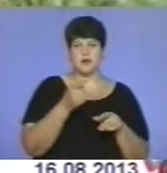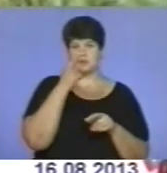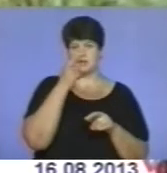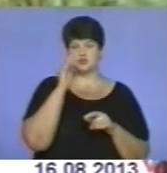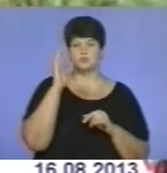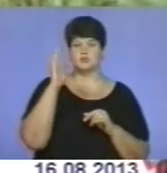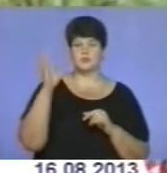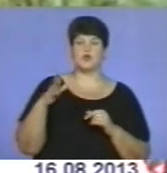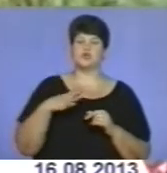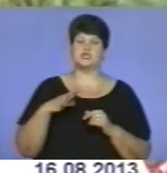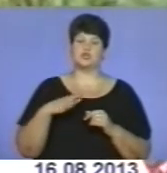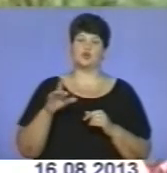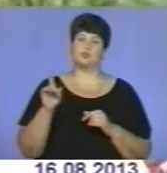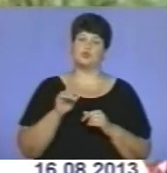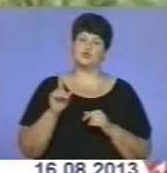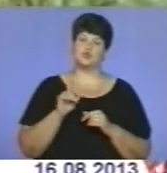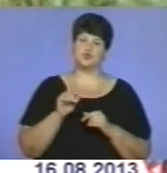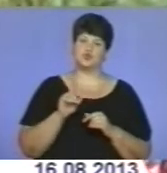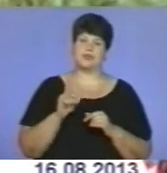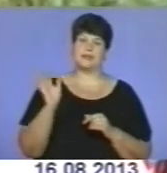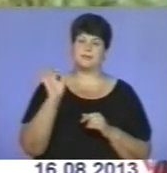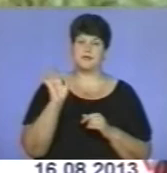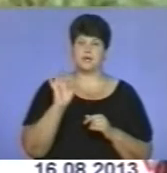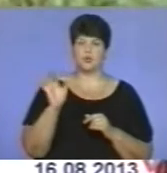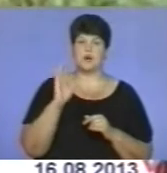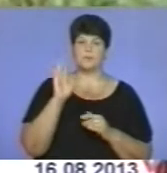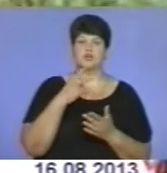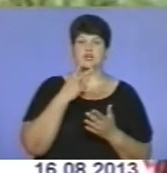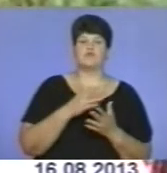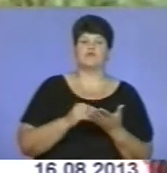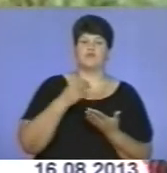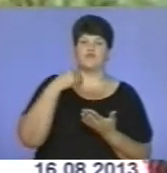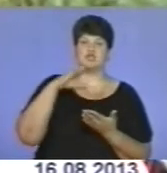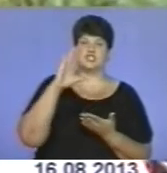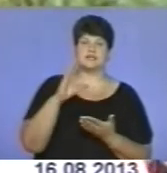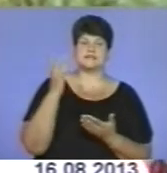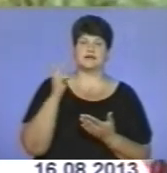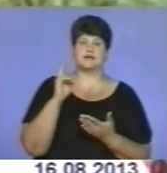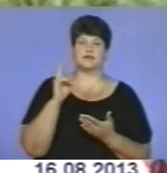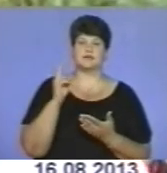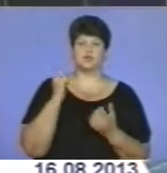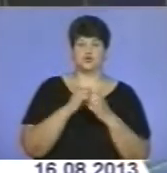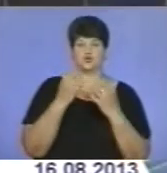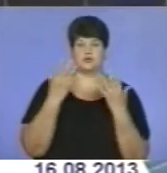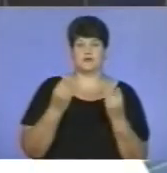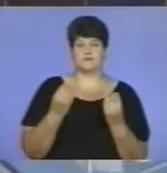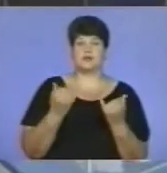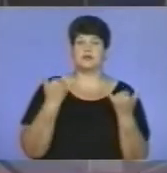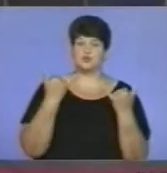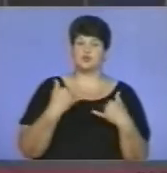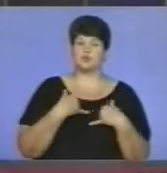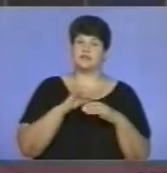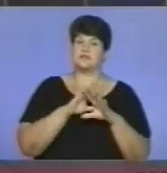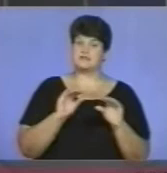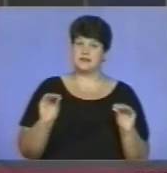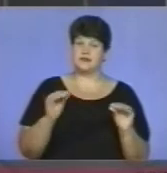перспективу ми очікуємо, що все ж таки температурні показники будуть вищі за кліматичну норму практично щодня. На сьогодні у мене